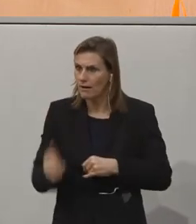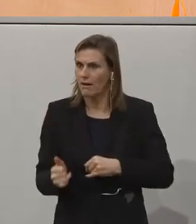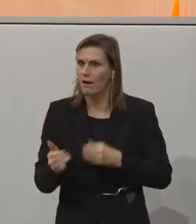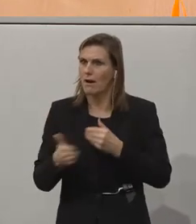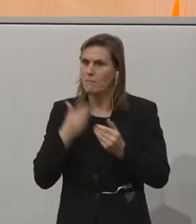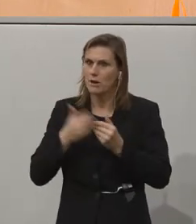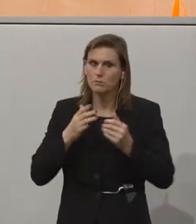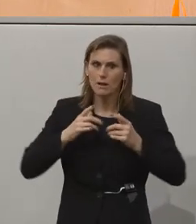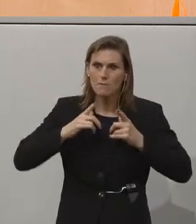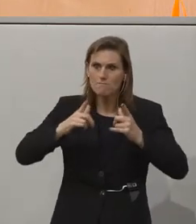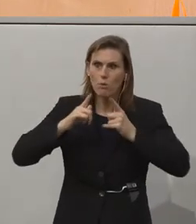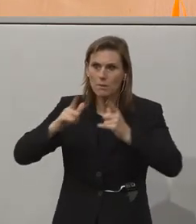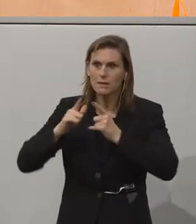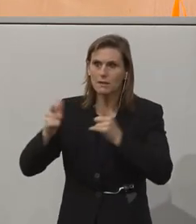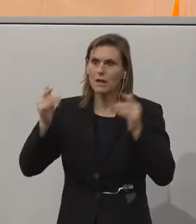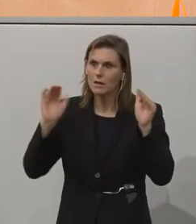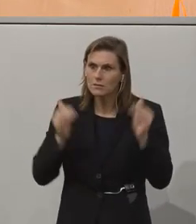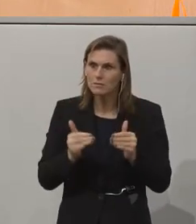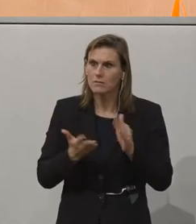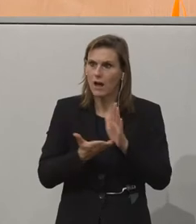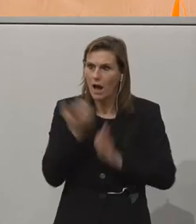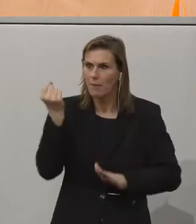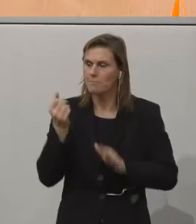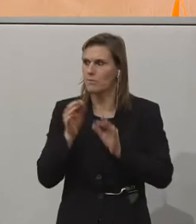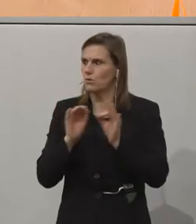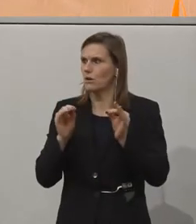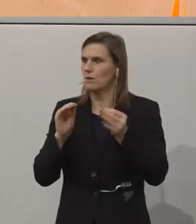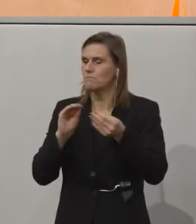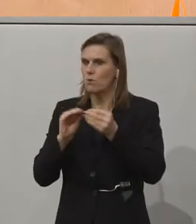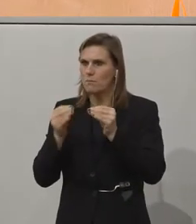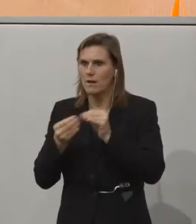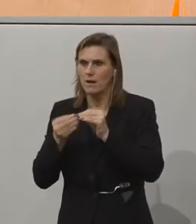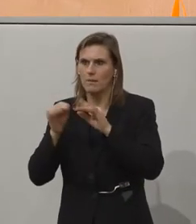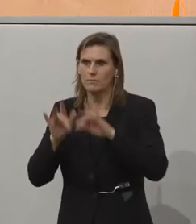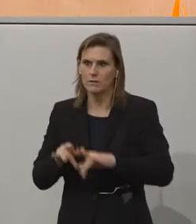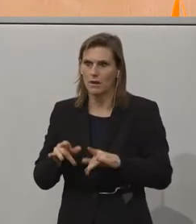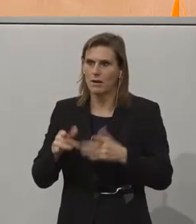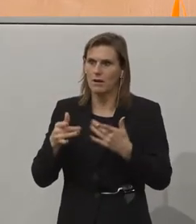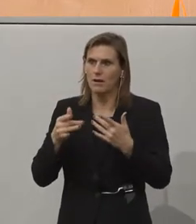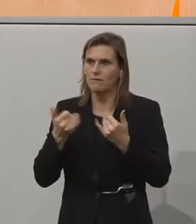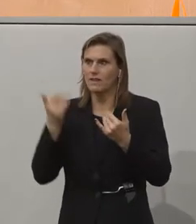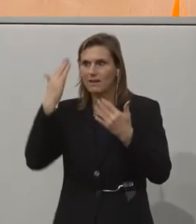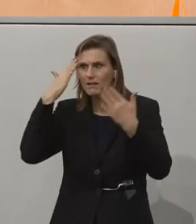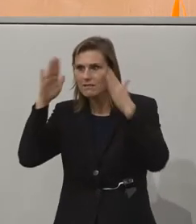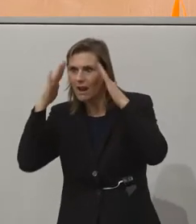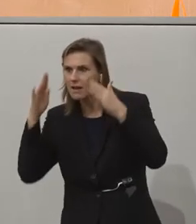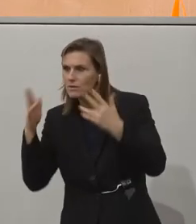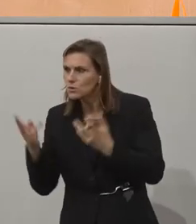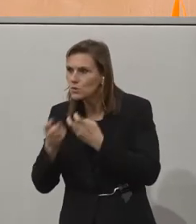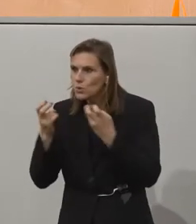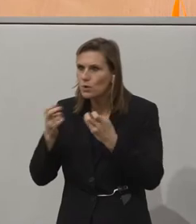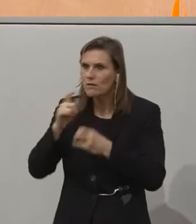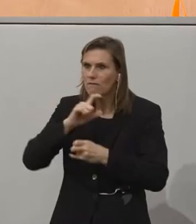die Mobilitätseinschränkungen auflösen oder die Probleme, die es gibt in der Erfindung von Talenten, um sie als